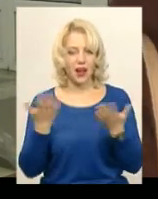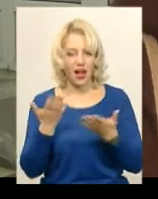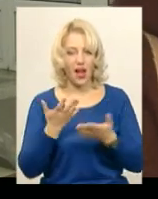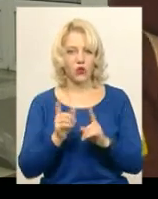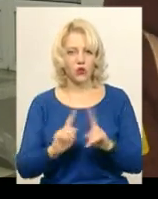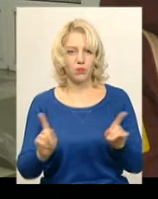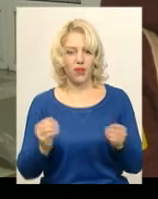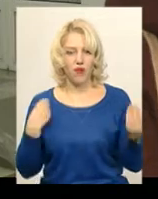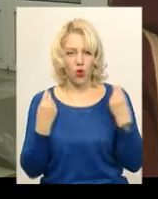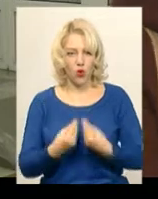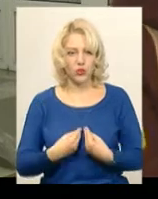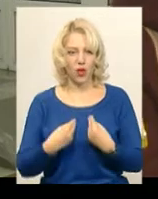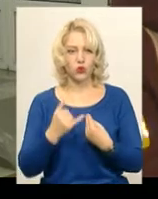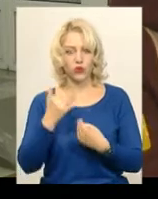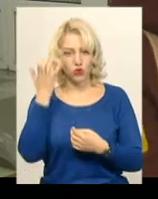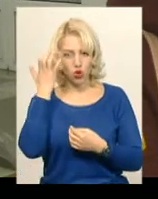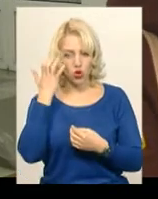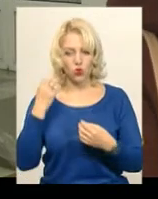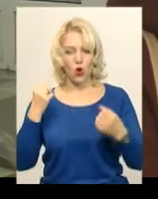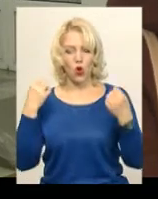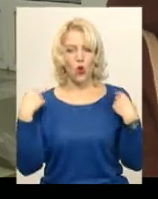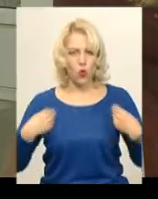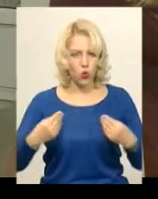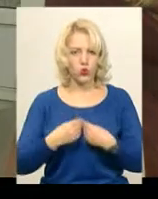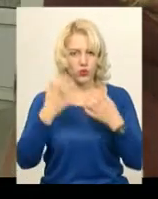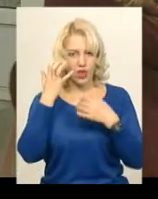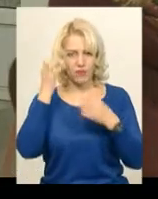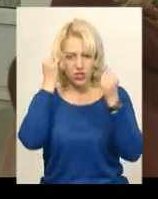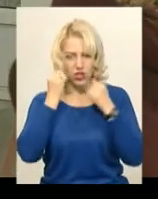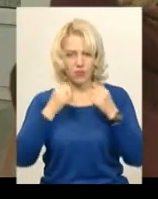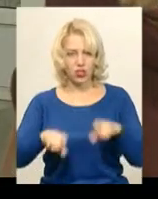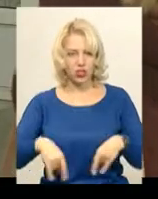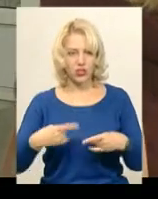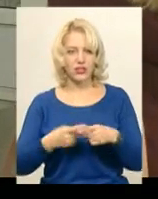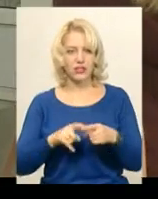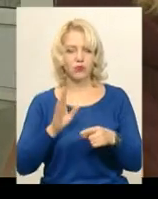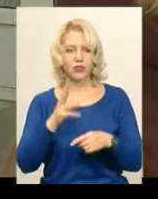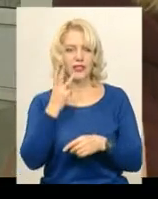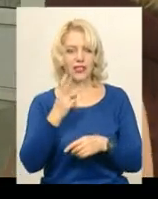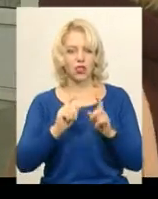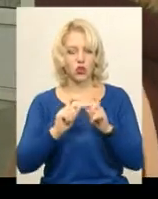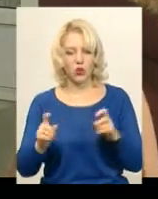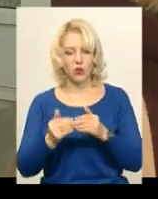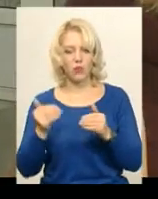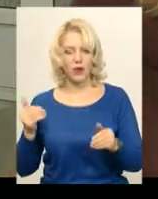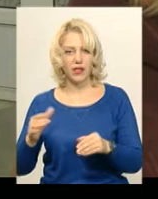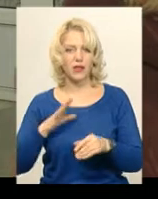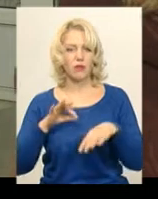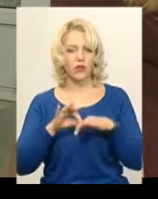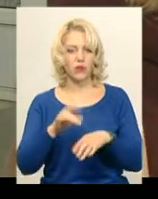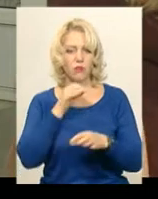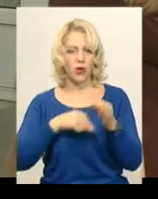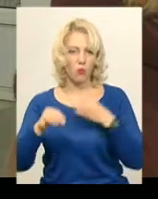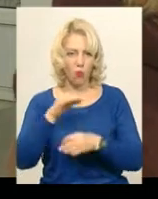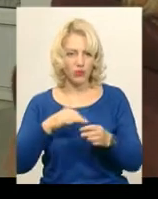вдягнула в чорну куртку, темну шапку, штани. Це в середньому буде три школи. Попередньо вже велися перемовини